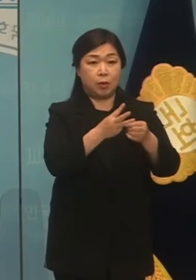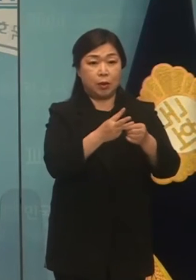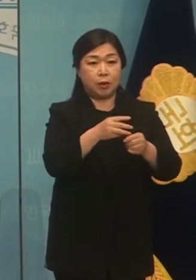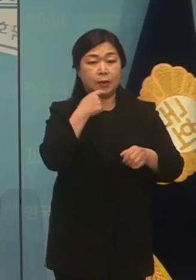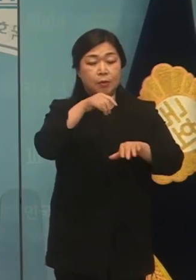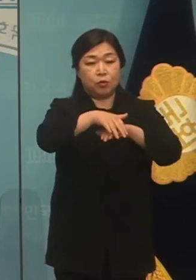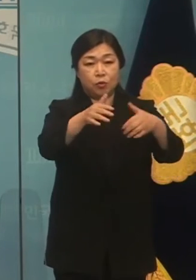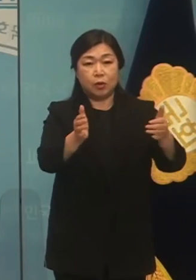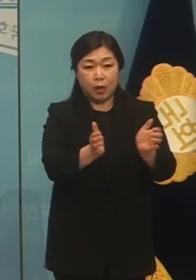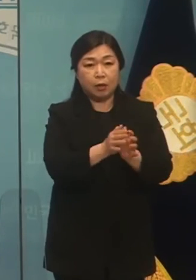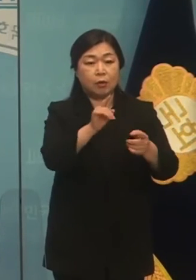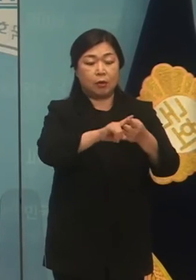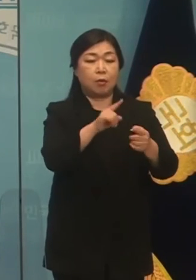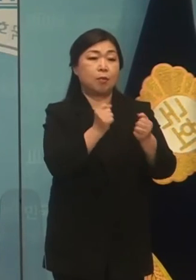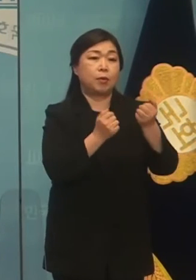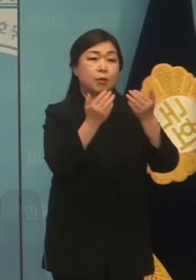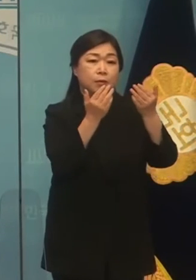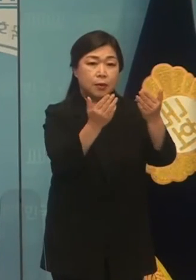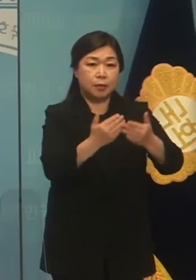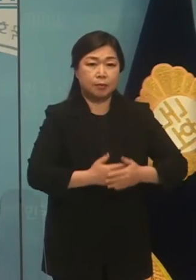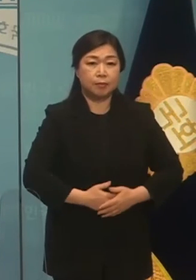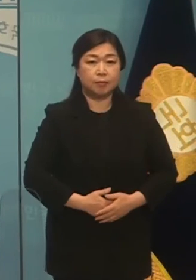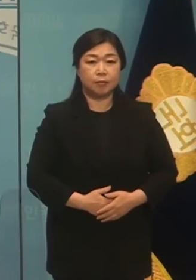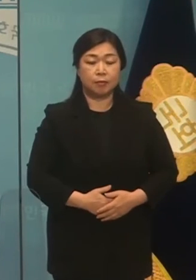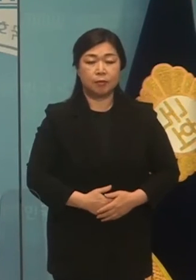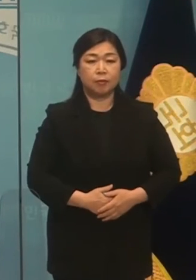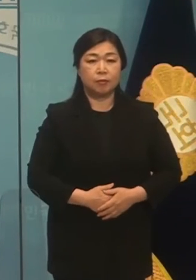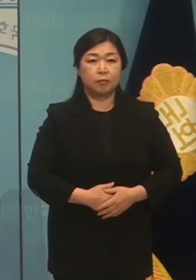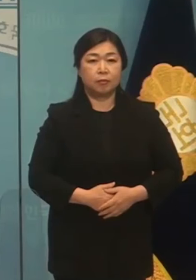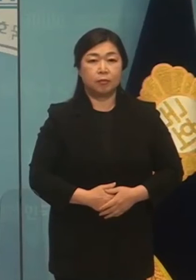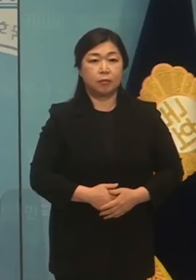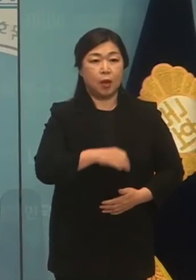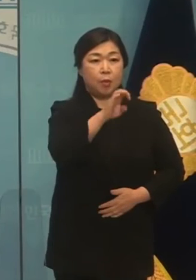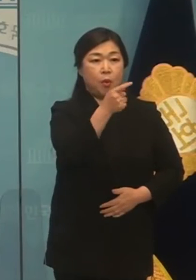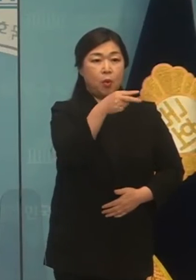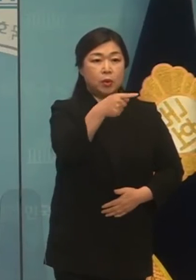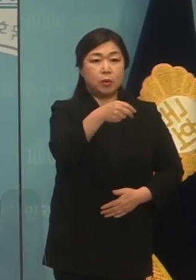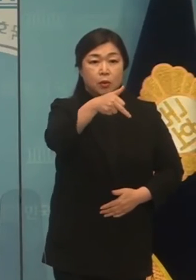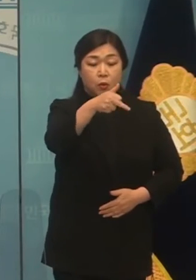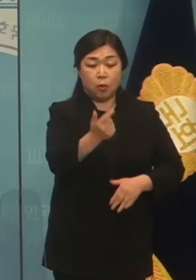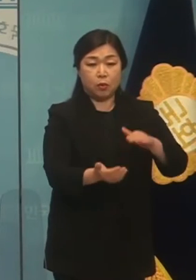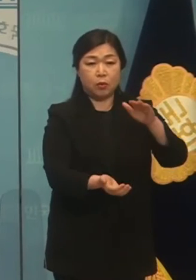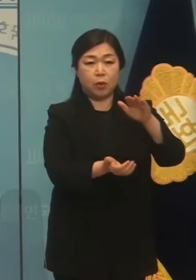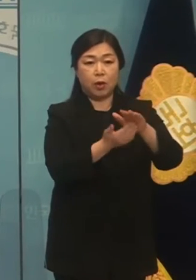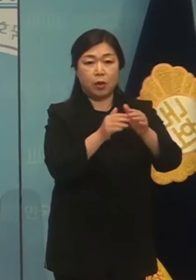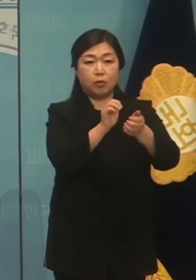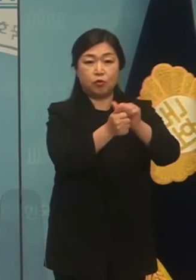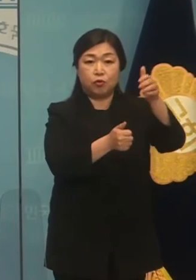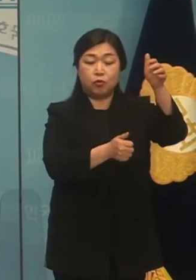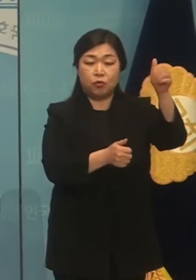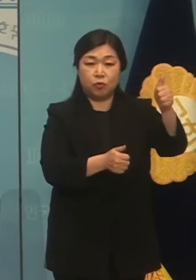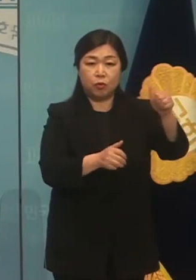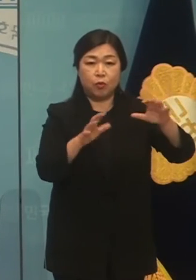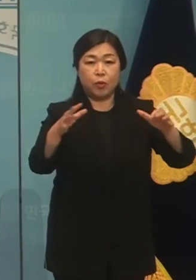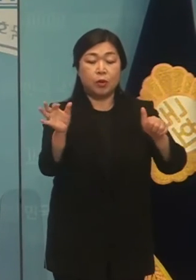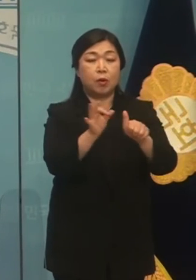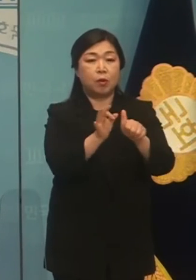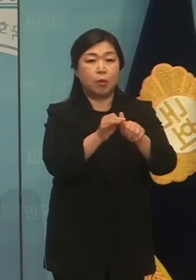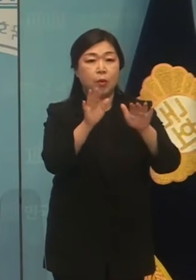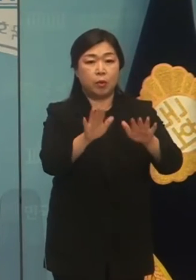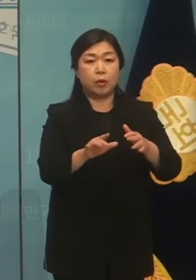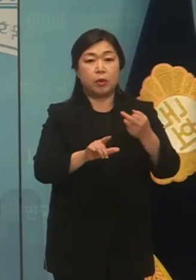관련돼서 브리핑 드리겠습니다. 포스코 최대 주주인 국민연구국이 오는 12일